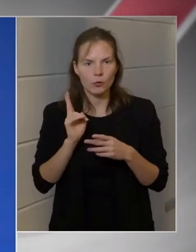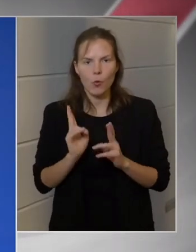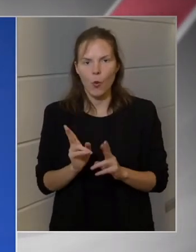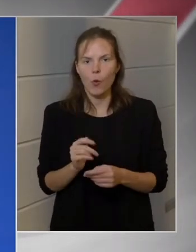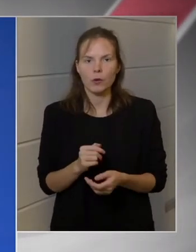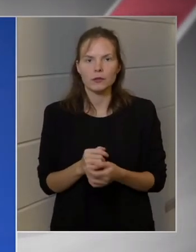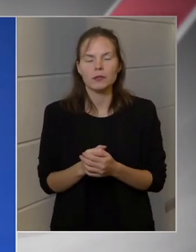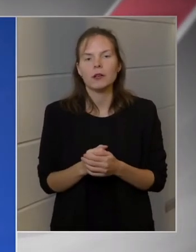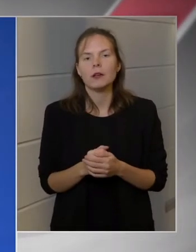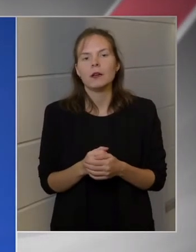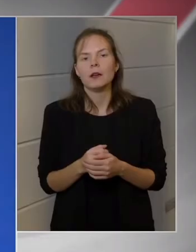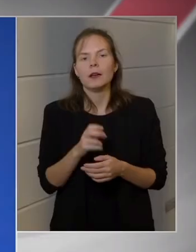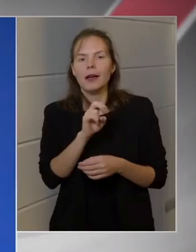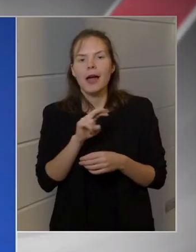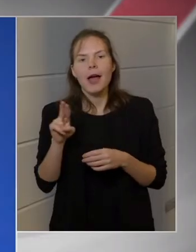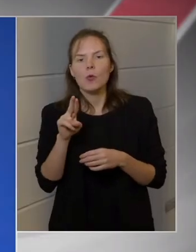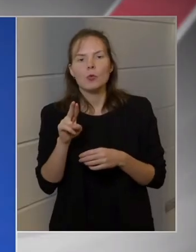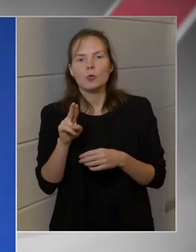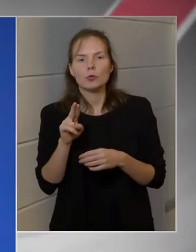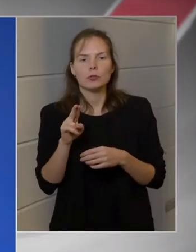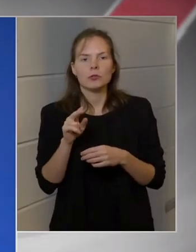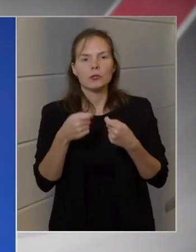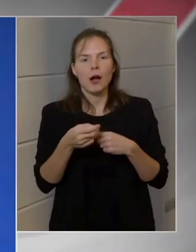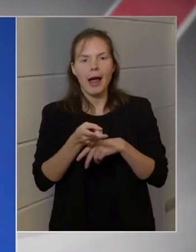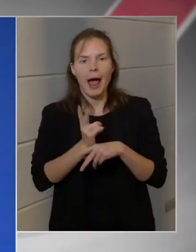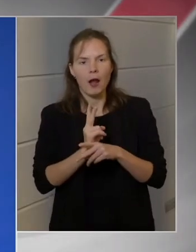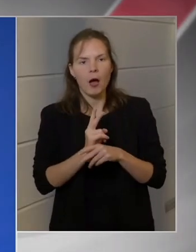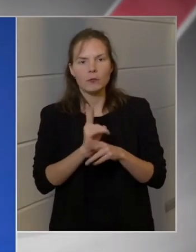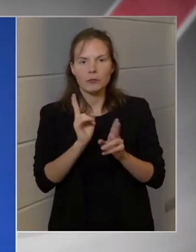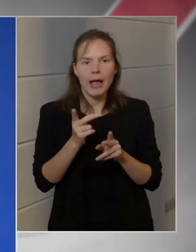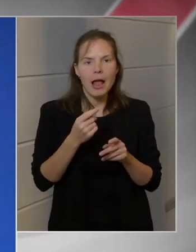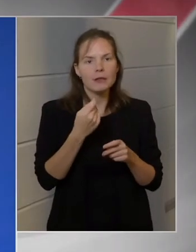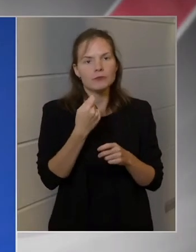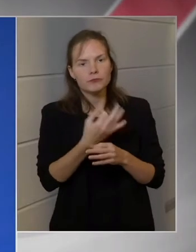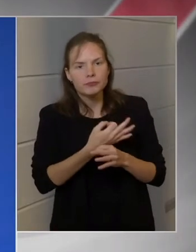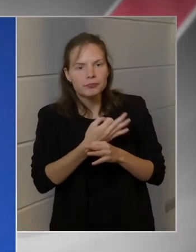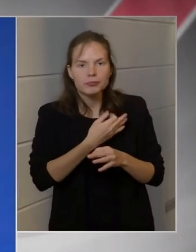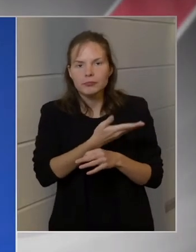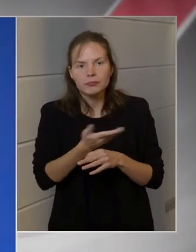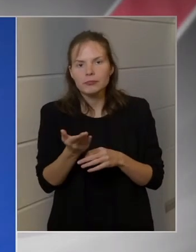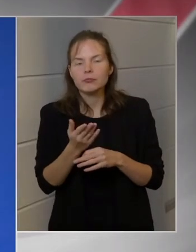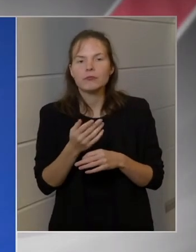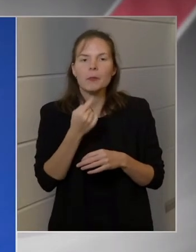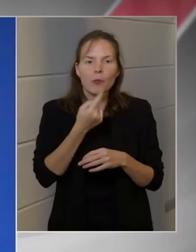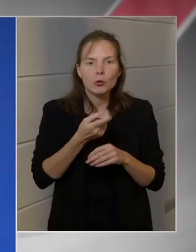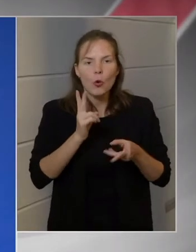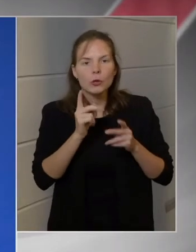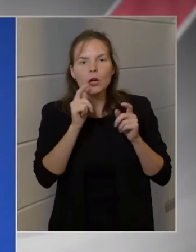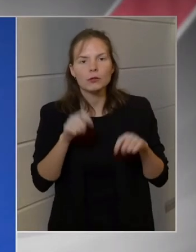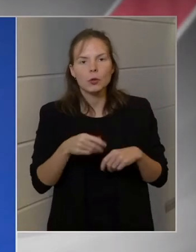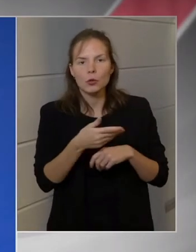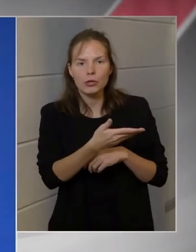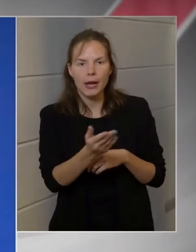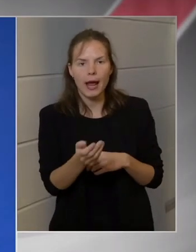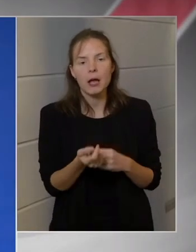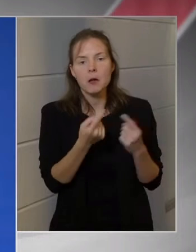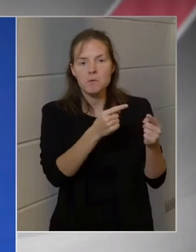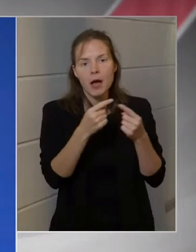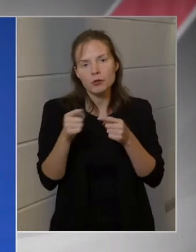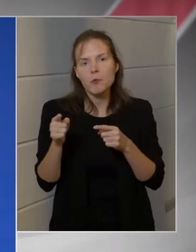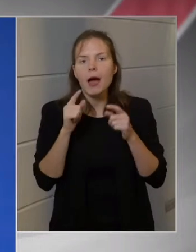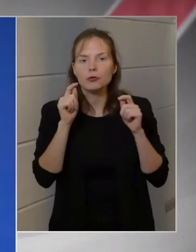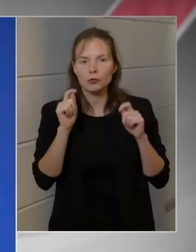mondjuk uniós tagállamoknak, hogy hogyan döntsenek a migrációról. Láthatóan vannak, akik más döntést hoztak. Sokan lényegesen